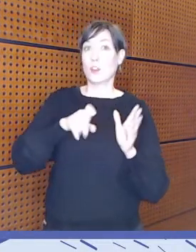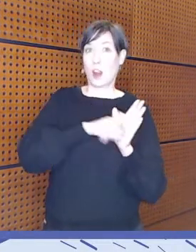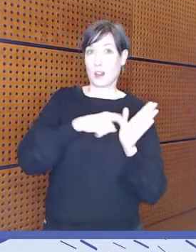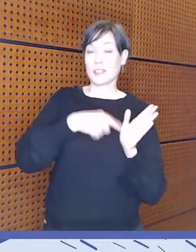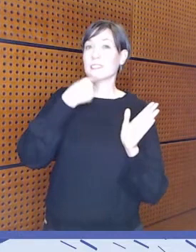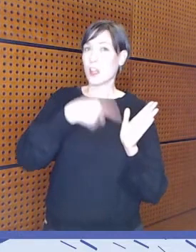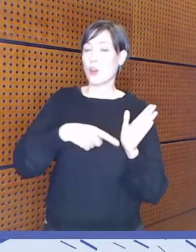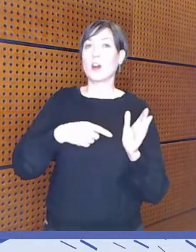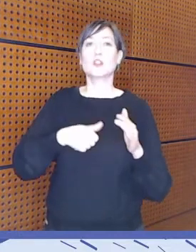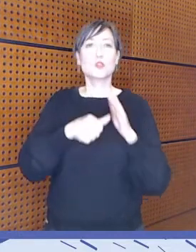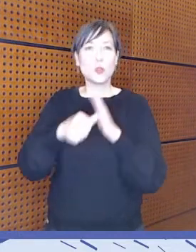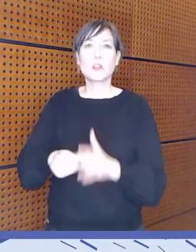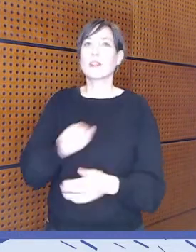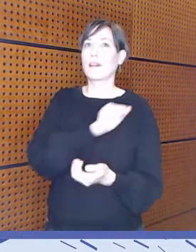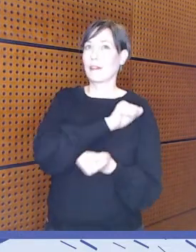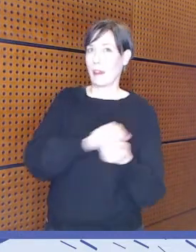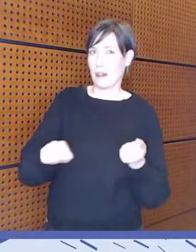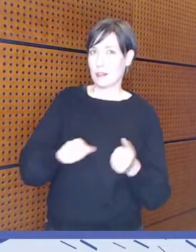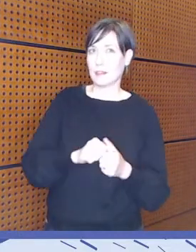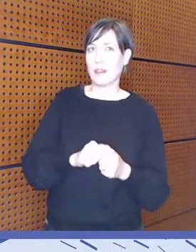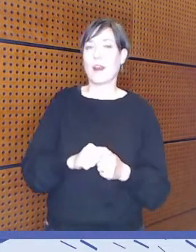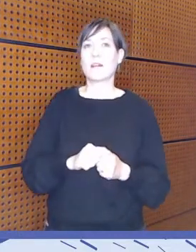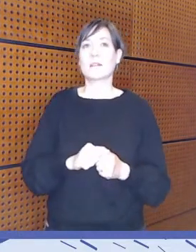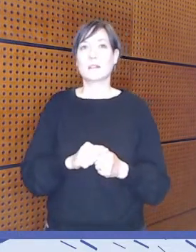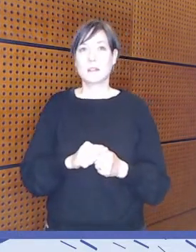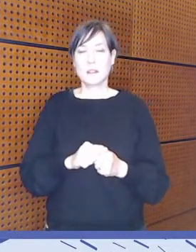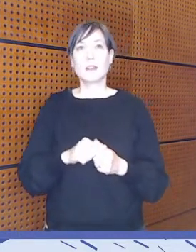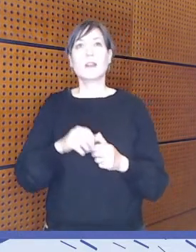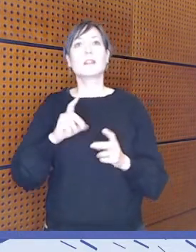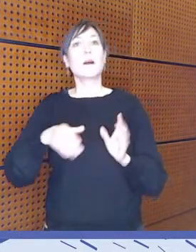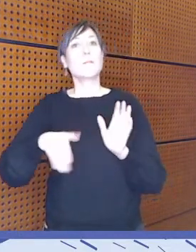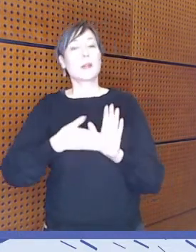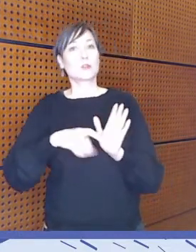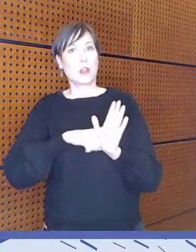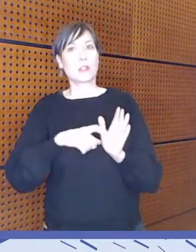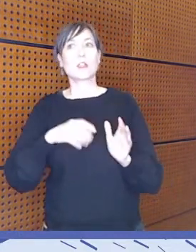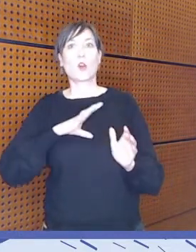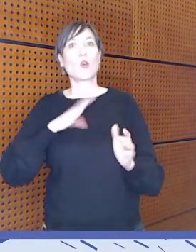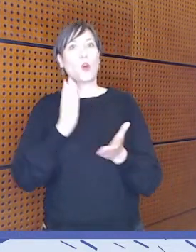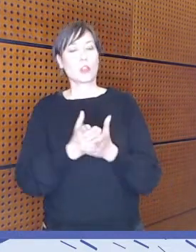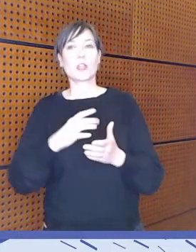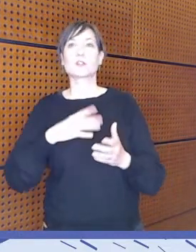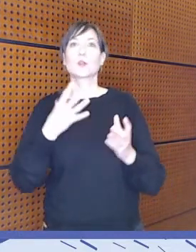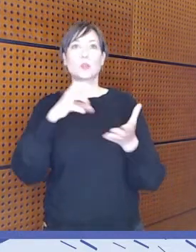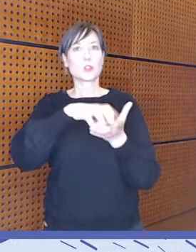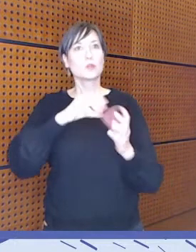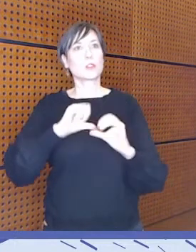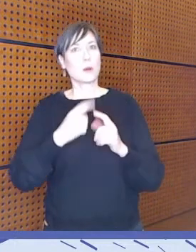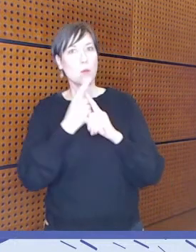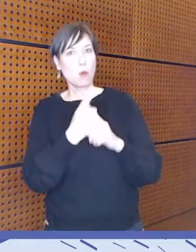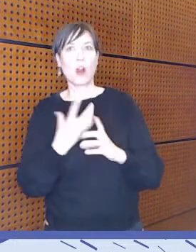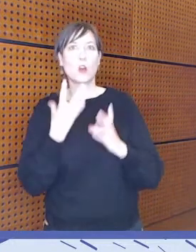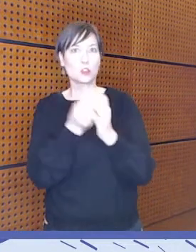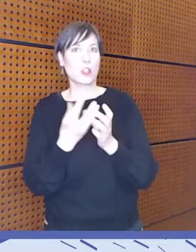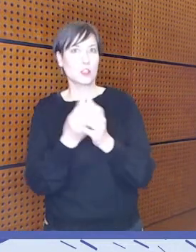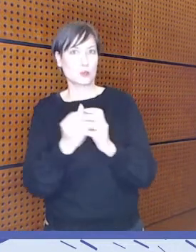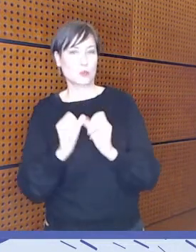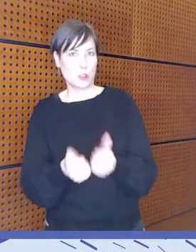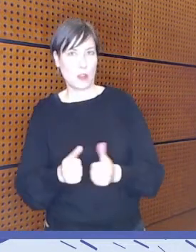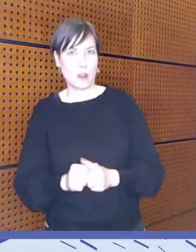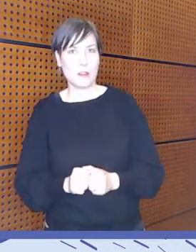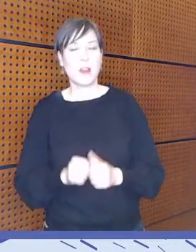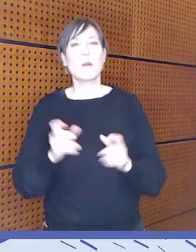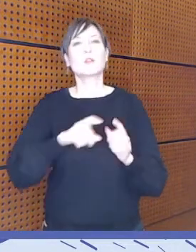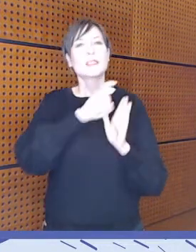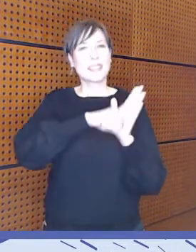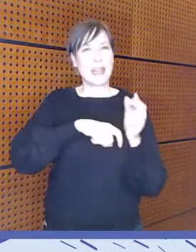kaikenlaisen syyrinnän ja perustuslaki takaa meille ne oikeudet osallistua ja vaikuttaa yhteiskuntaan. Mutta toki tätä säädösperustaa ja lakeja on